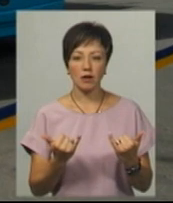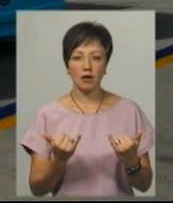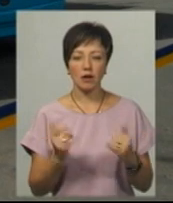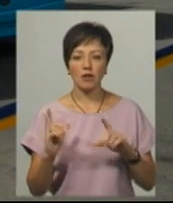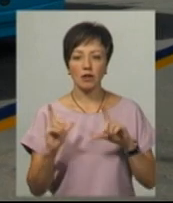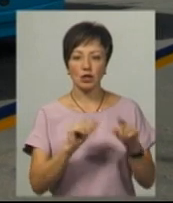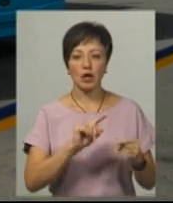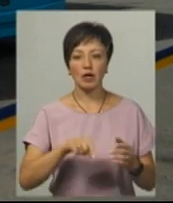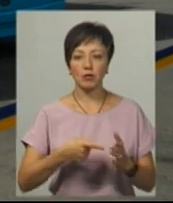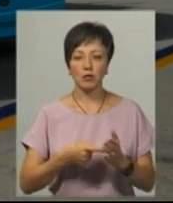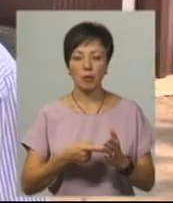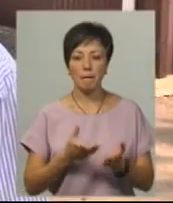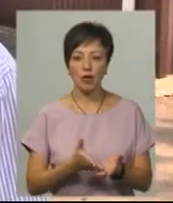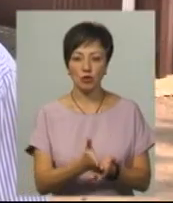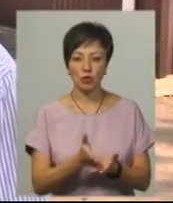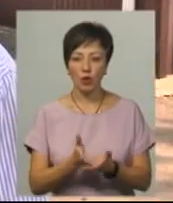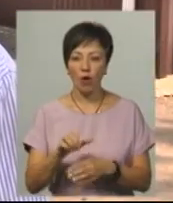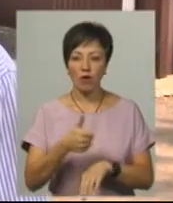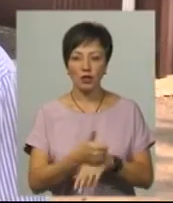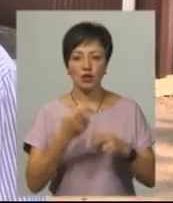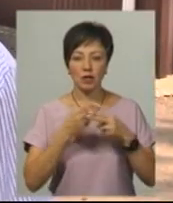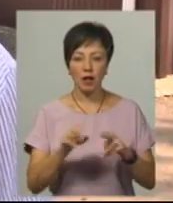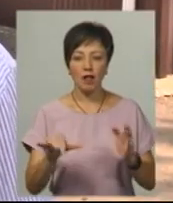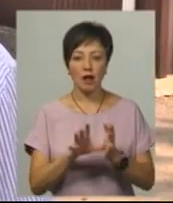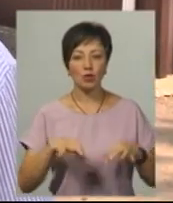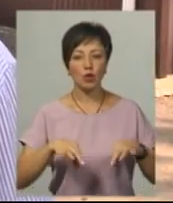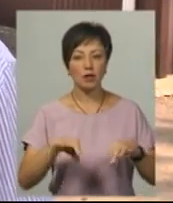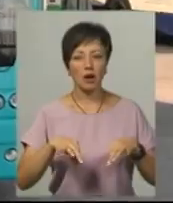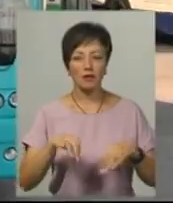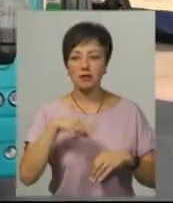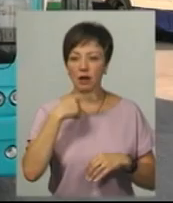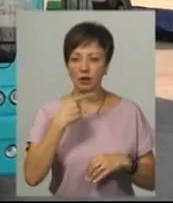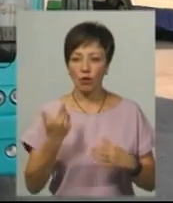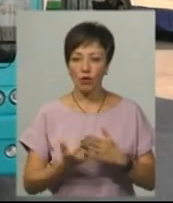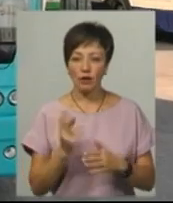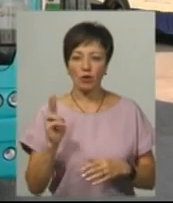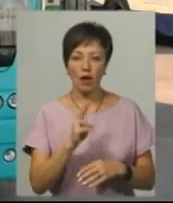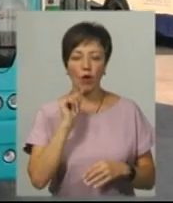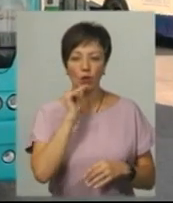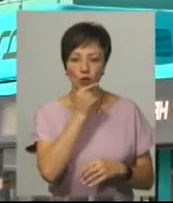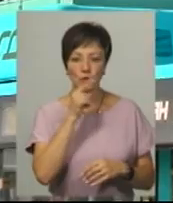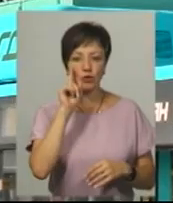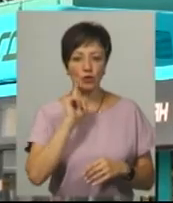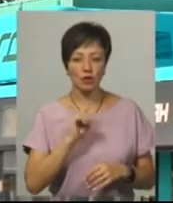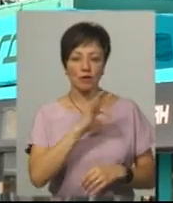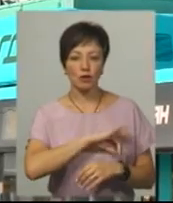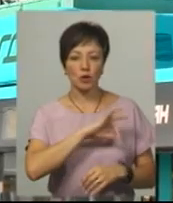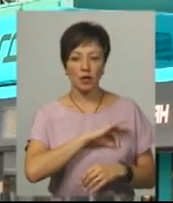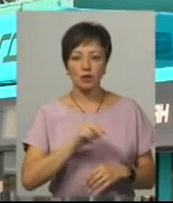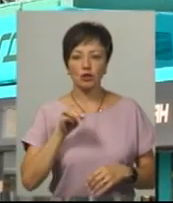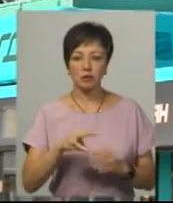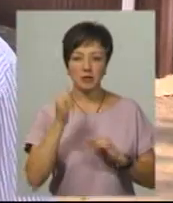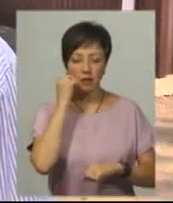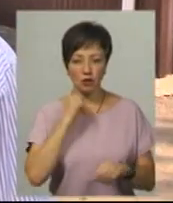маршрути. Головний інженер «Електротрансу» Олексій Ковтун каже, нові тролейбуси економніші та зручніші в експлуатації, ніж